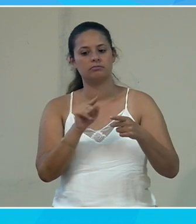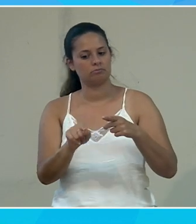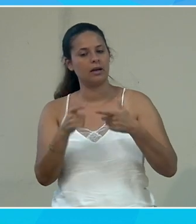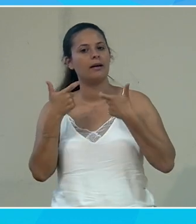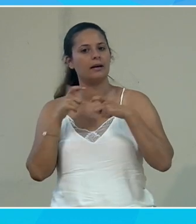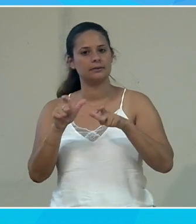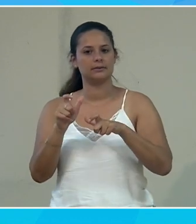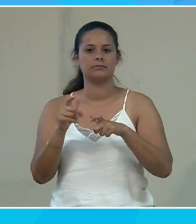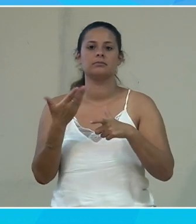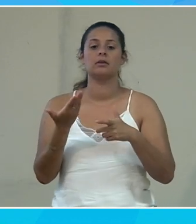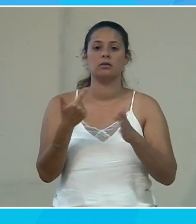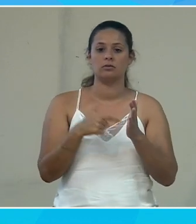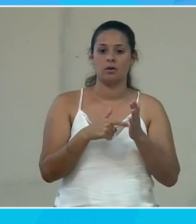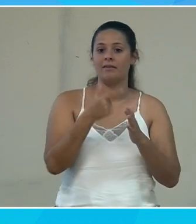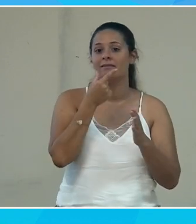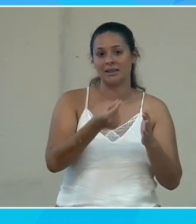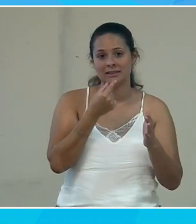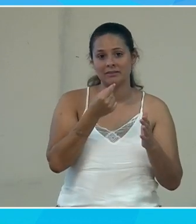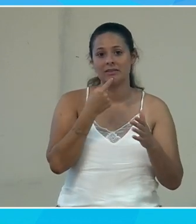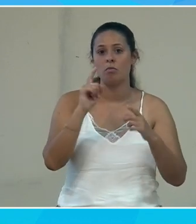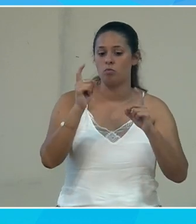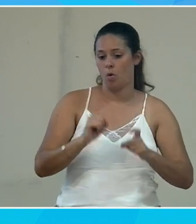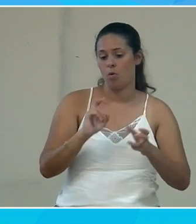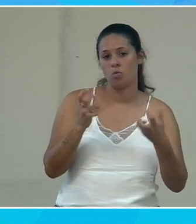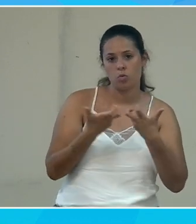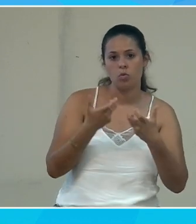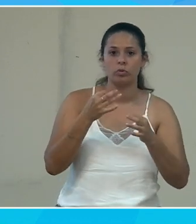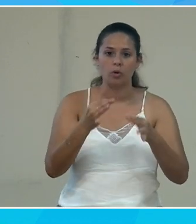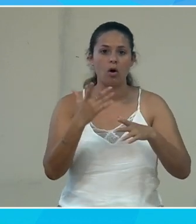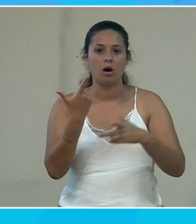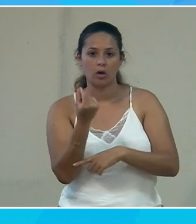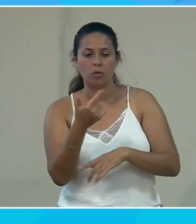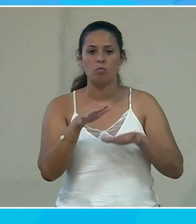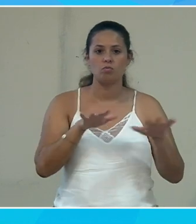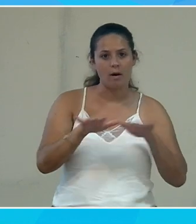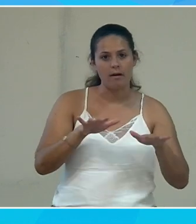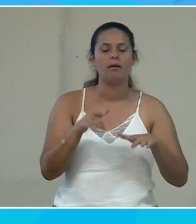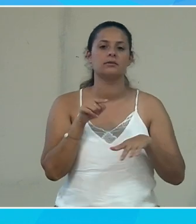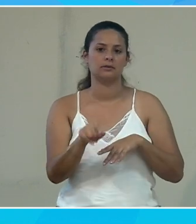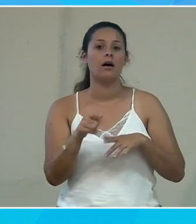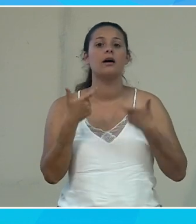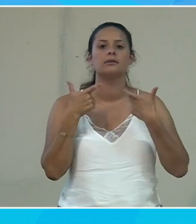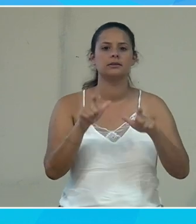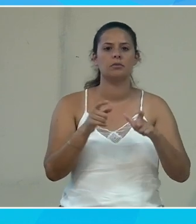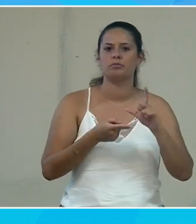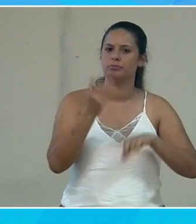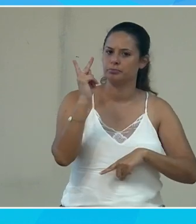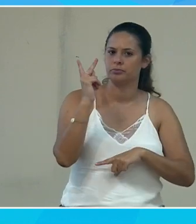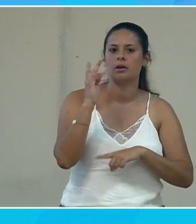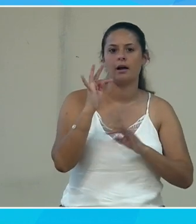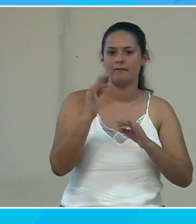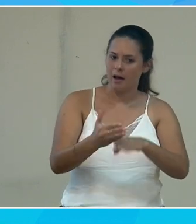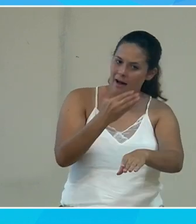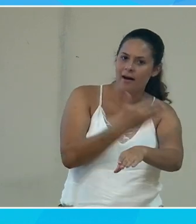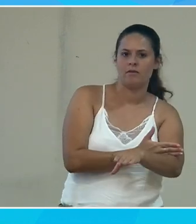accessible et quand j'entends facile ça veut dire moins coûteux en temps en argent en moyen c'est l'accessibilité c'est toujours le plus possible en